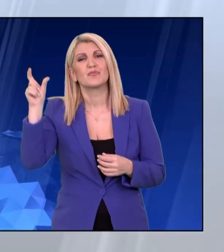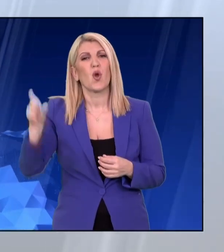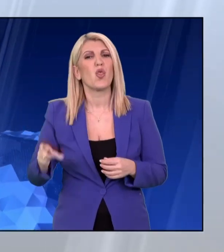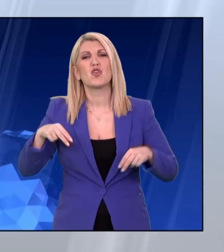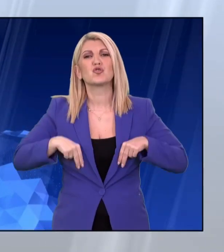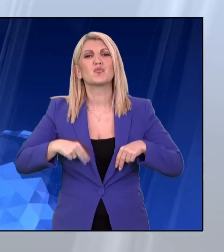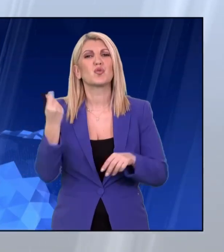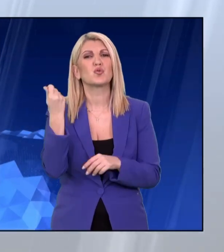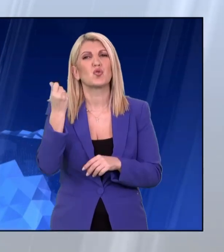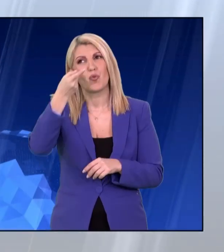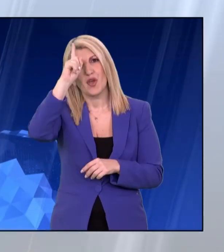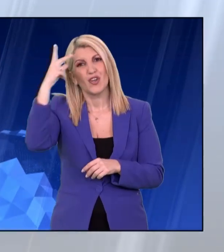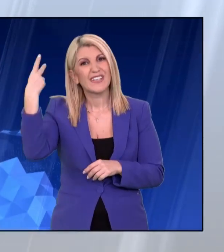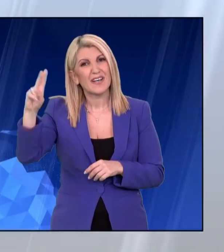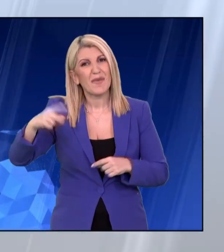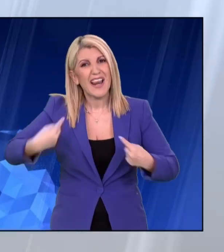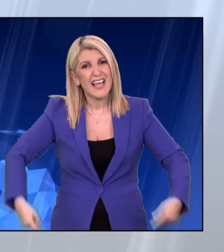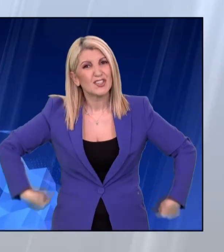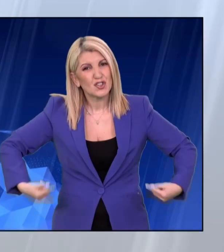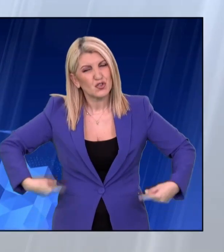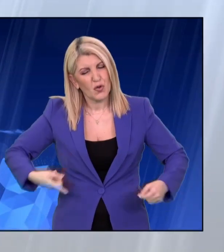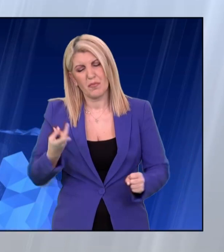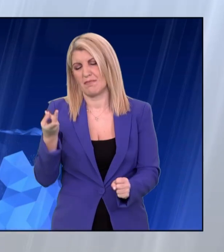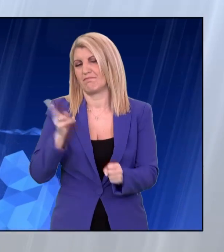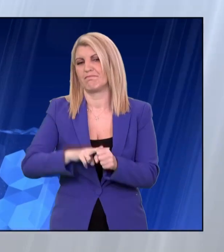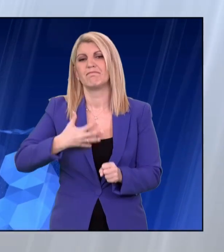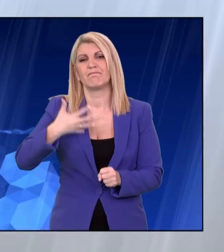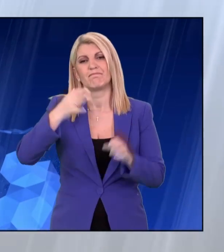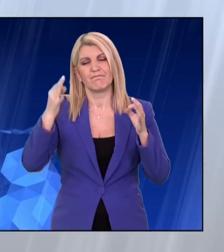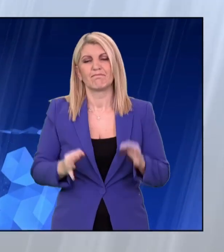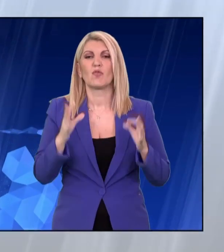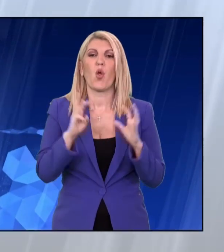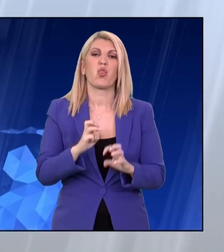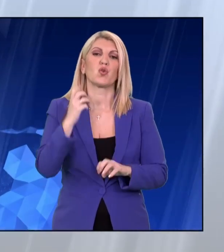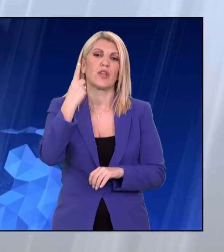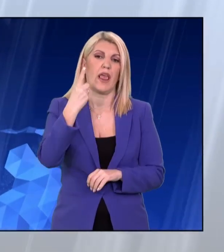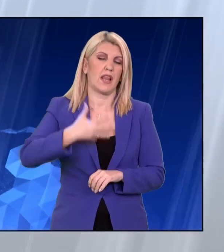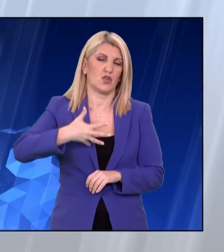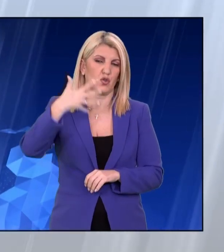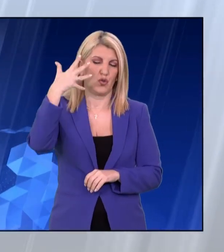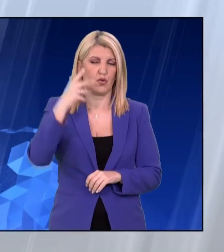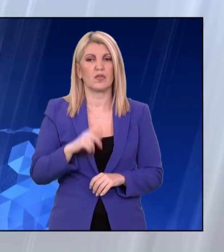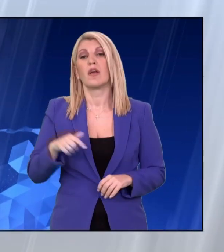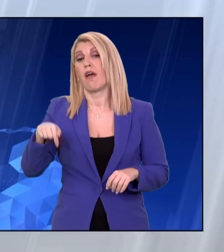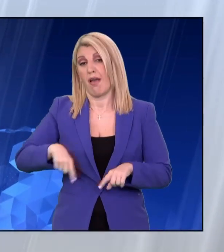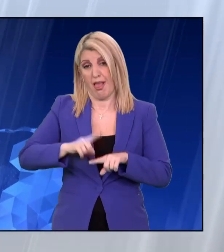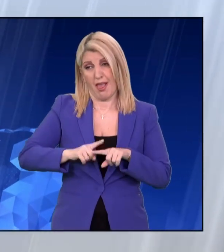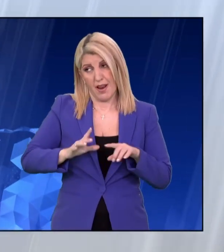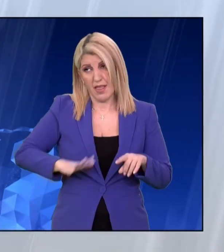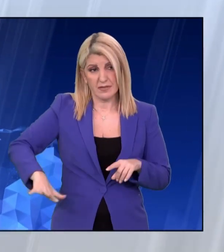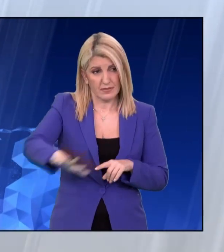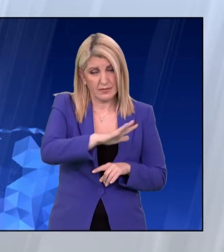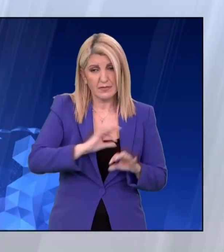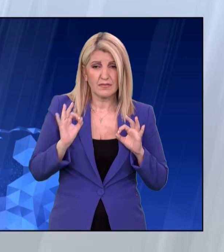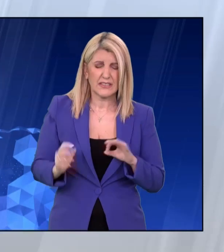γερμανική και κατ' επέκταση και στην ευρωπαϊκή πολιτική σκηνή. Για τους Έλληνες βέβαια υπήρξε αμφιλεγόμενο πρόσωπο, καθώς πρωταγωνίστησε